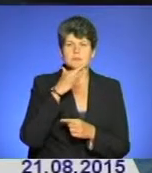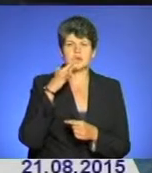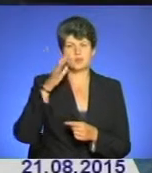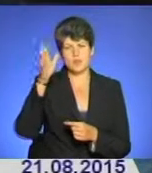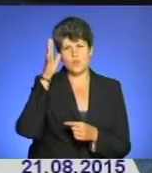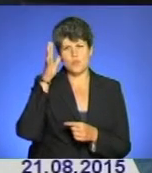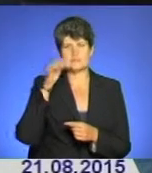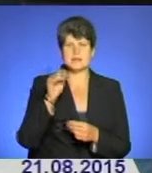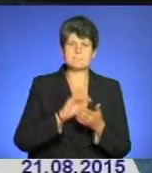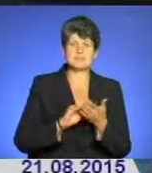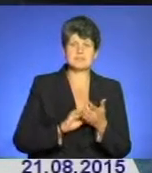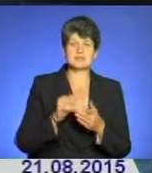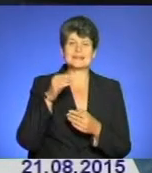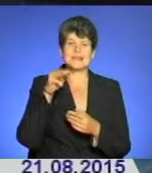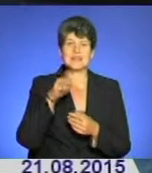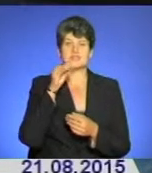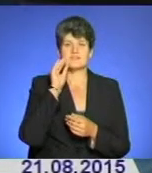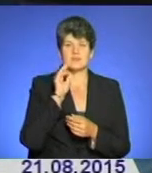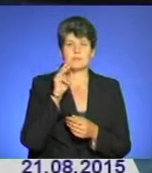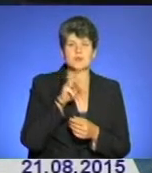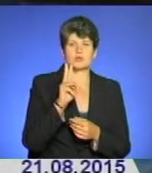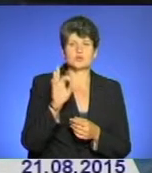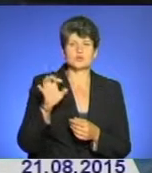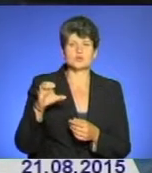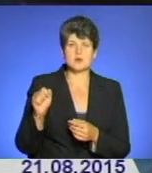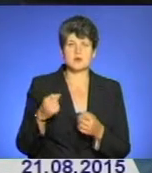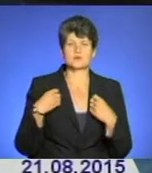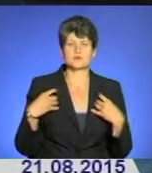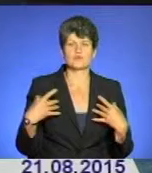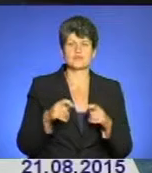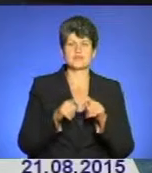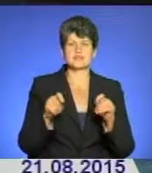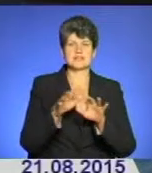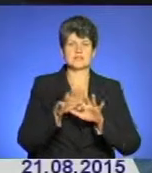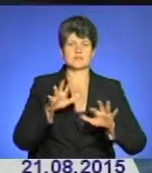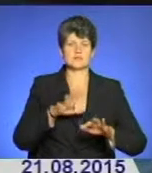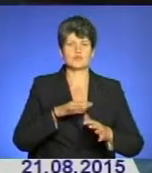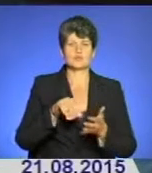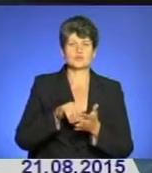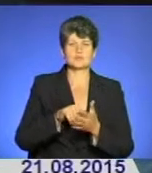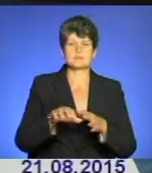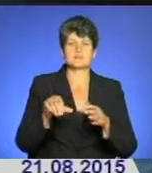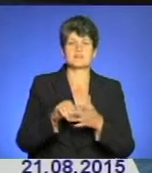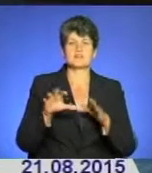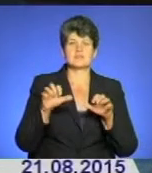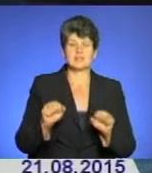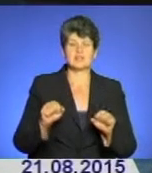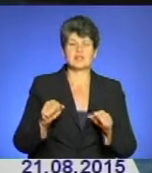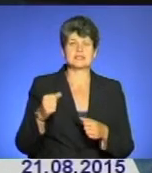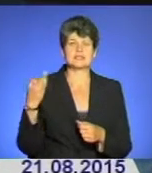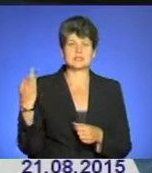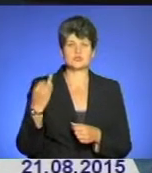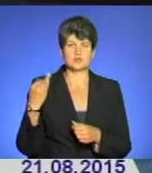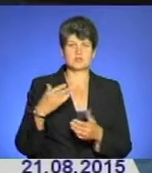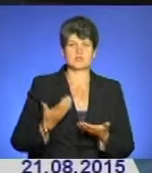письменників, серед яких Тарас Шевченко та Микола Костомаров. Урочисте відкриття зали відбулося у присутності представників влади, істориків та жителів